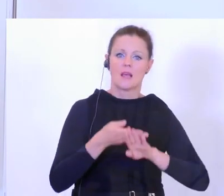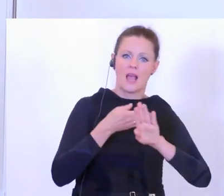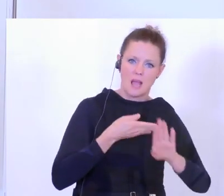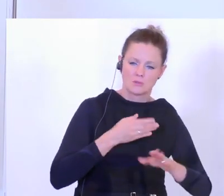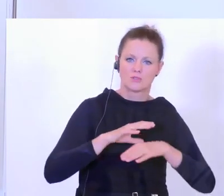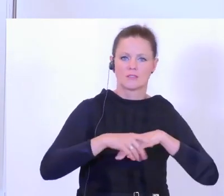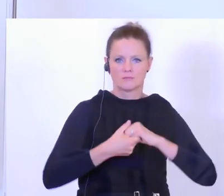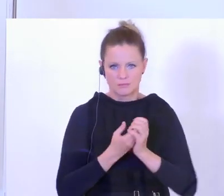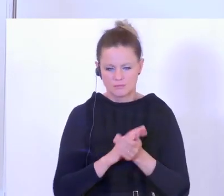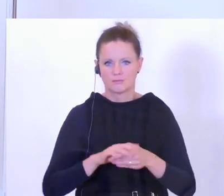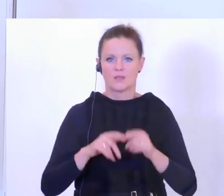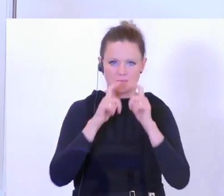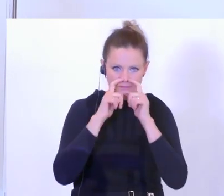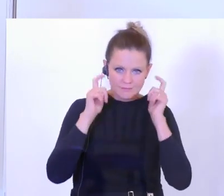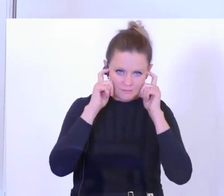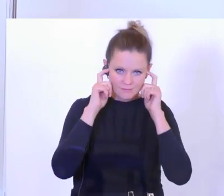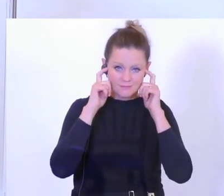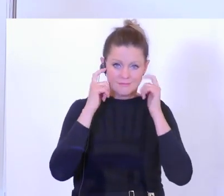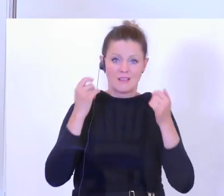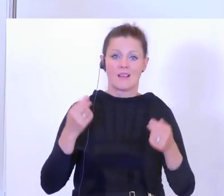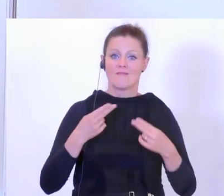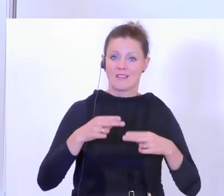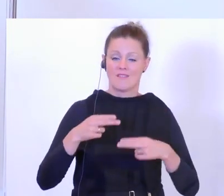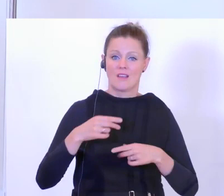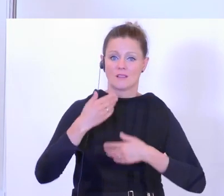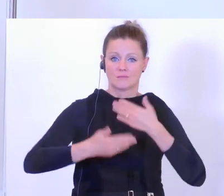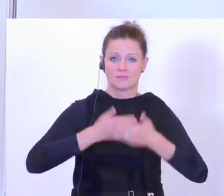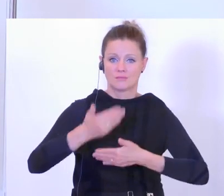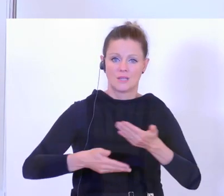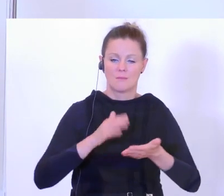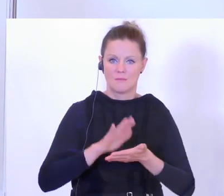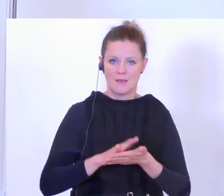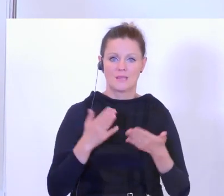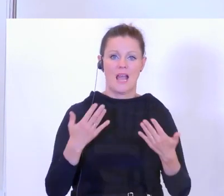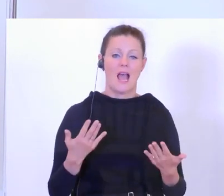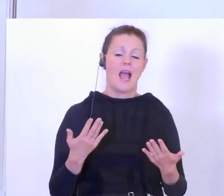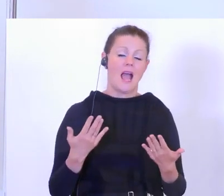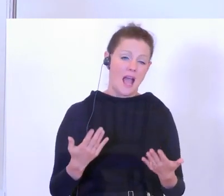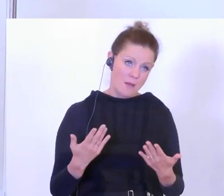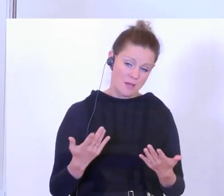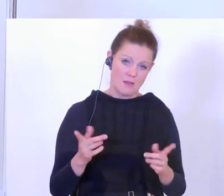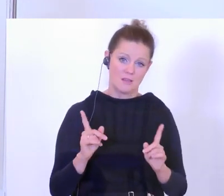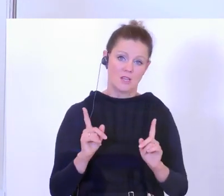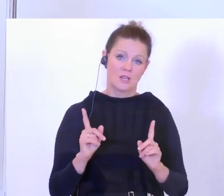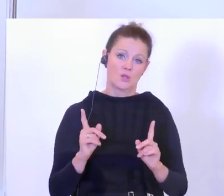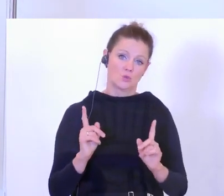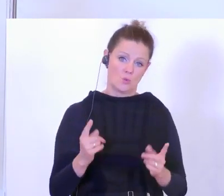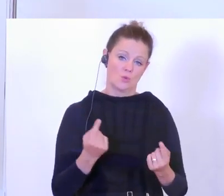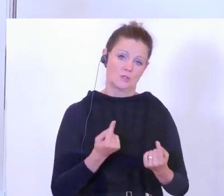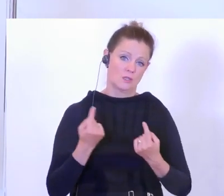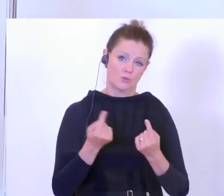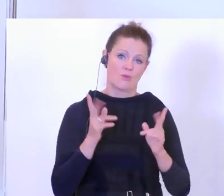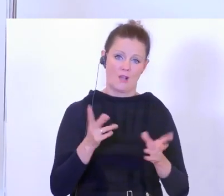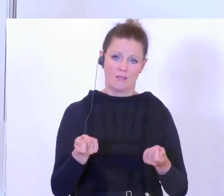das wird weiter ein Teil unseres Lebens bleiben. Aber in einem, wie es jetzt zumindest sich darstellt, managbaren Zustand. So